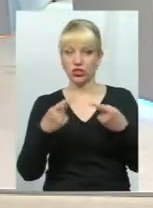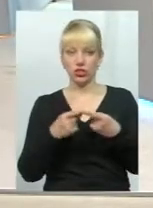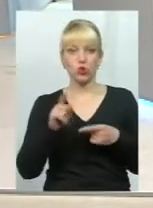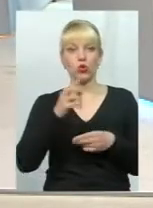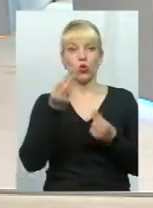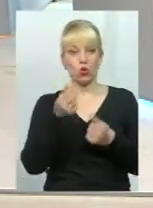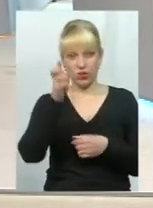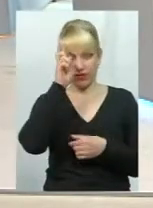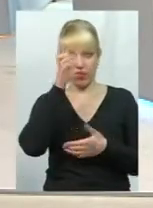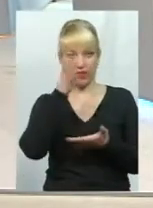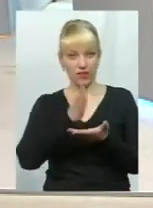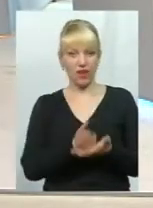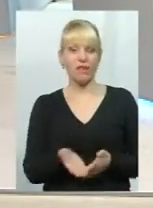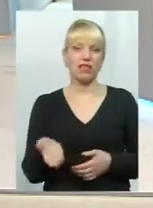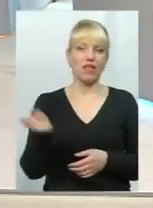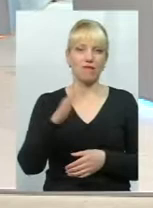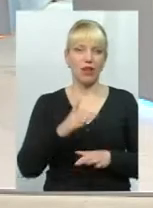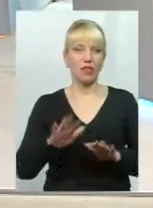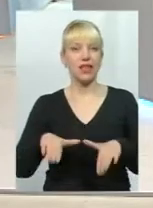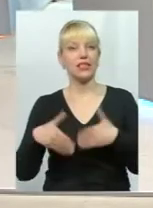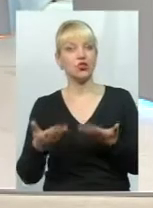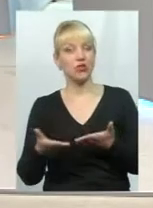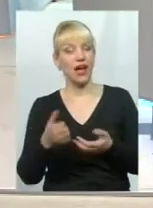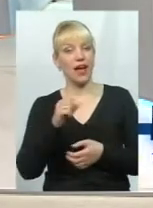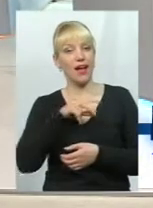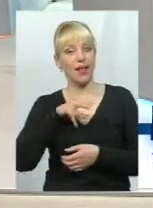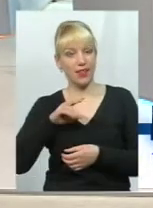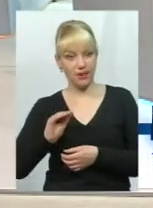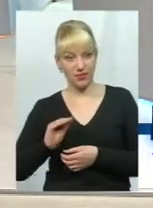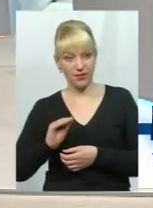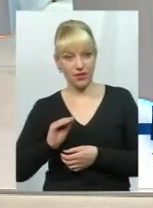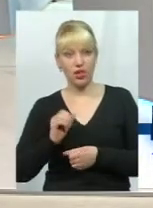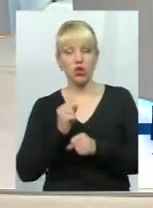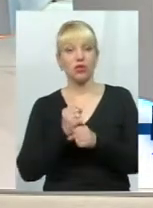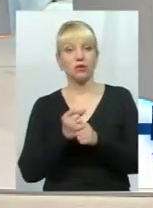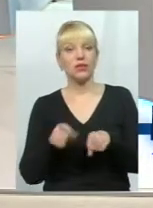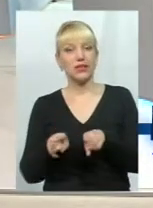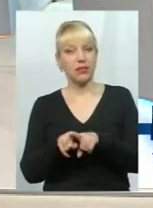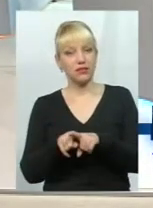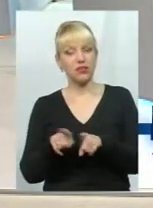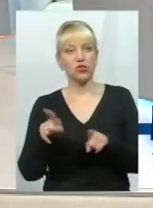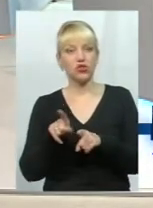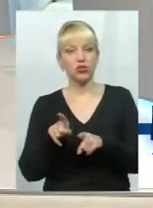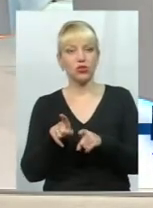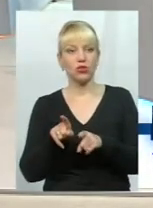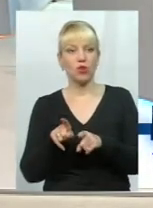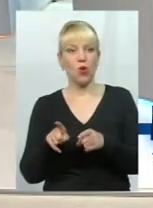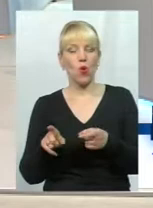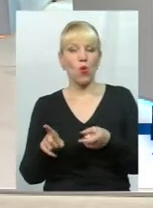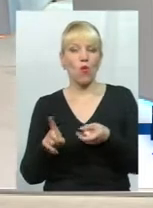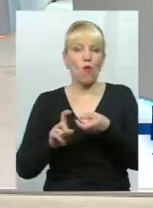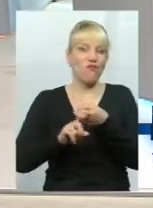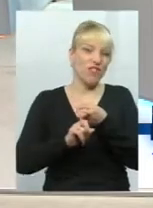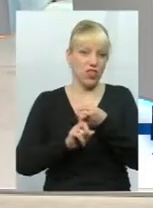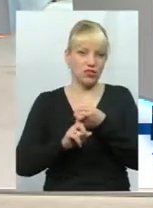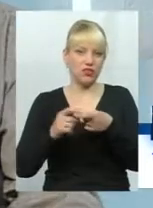державі є, давайте ініціюйте, але зробіть це таким чином, що ув'яжіть, принаймні